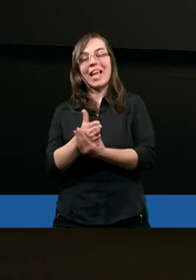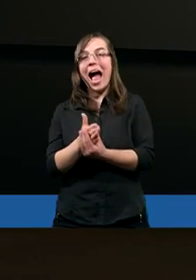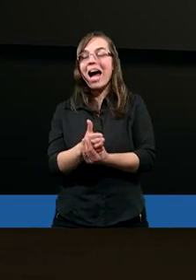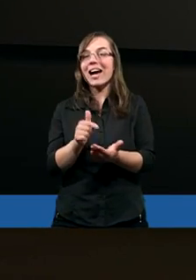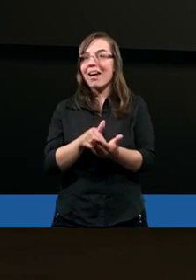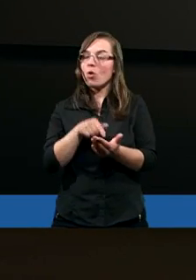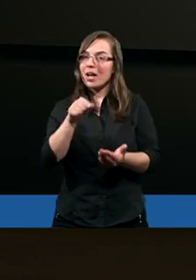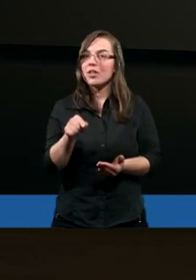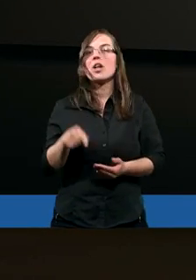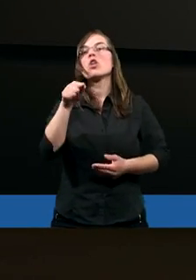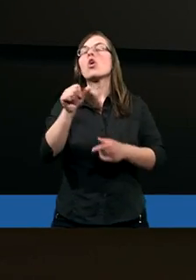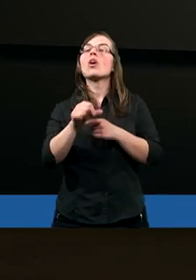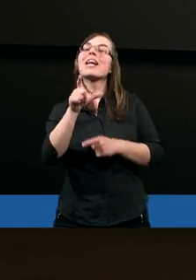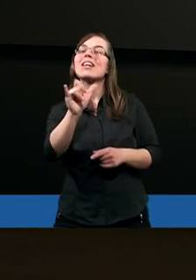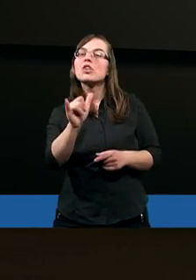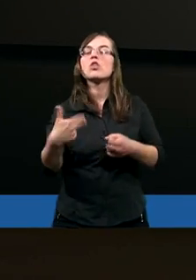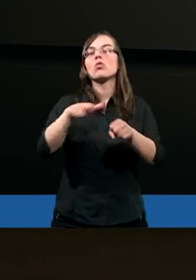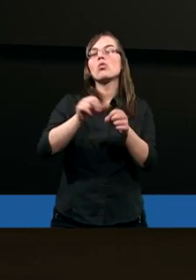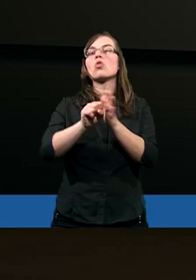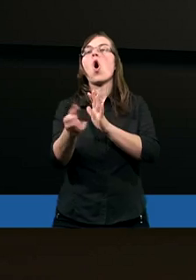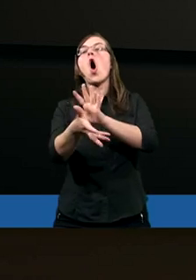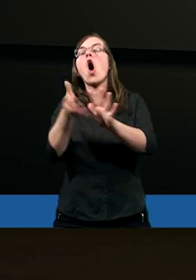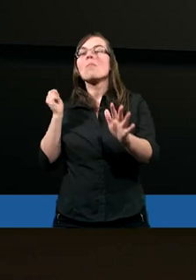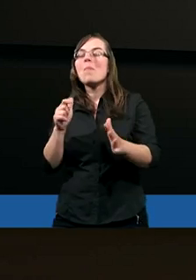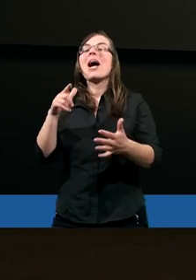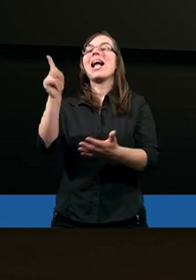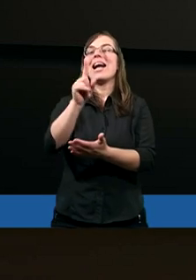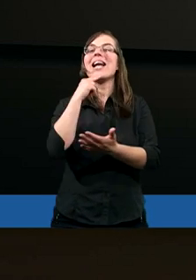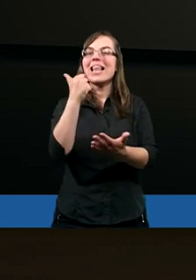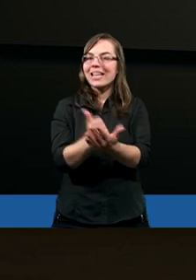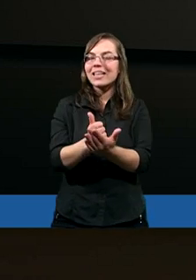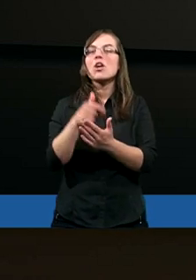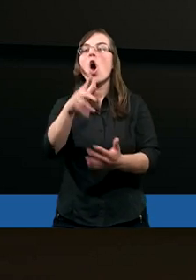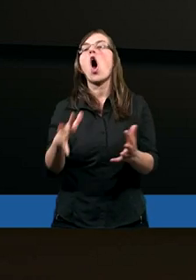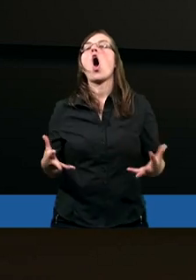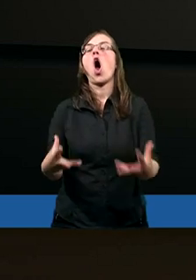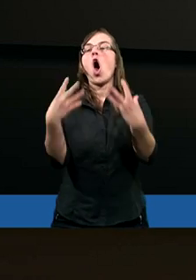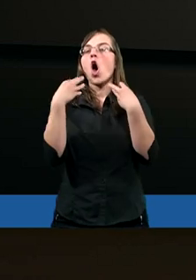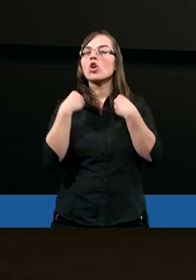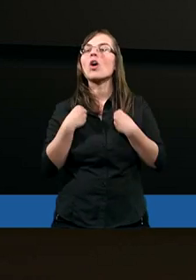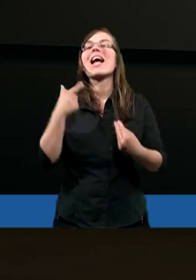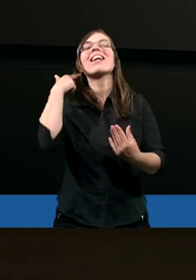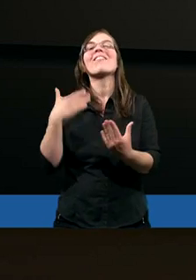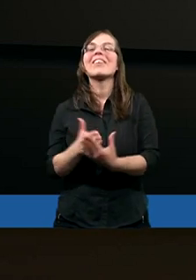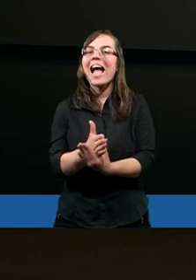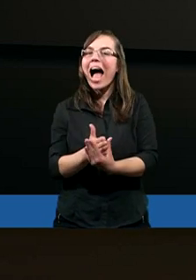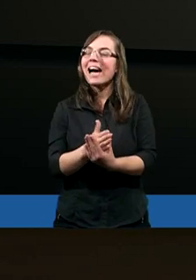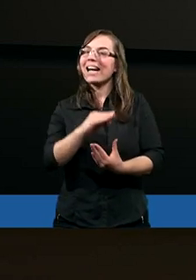Wiara tych, którzy są odbiorcami listu, oni osiągnęli wiarę.